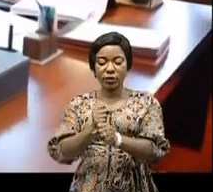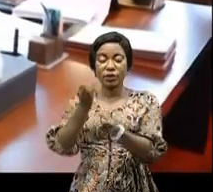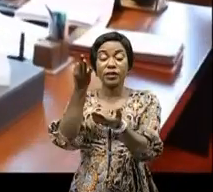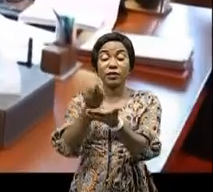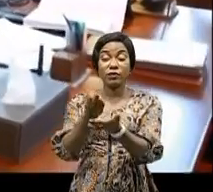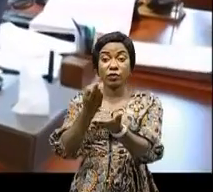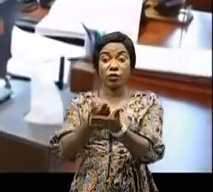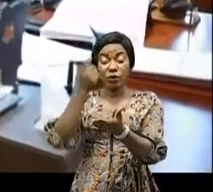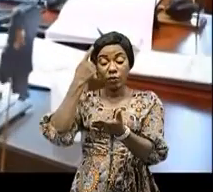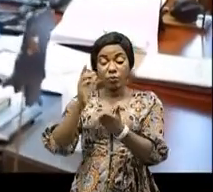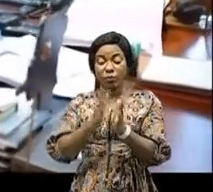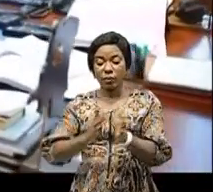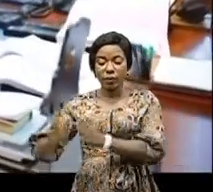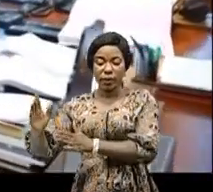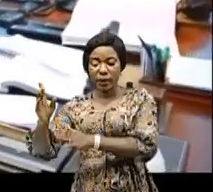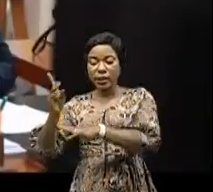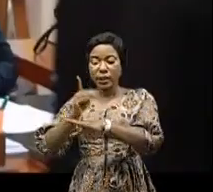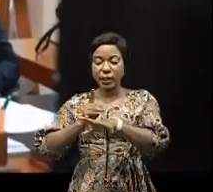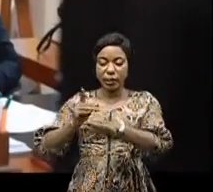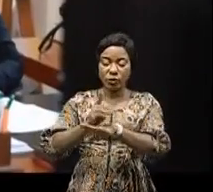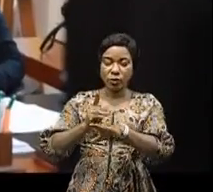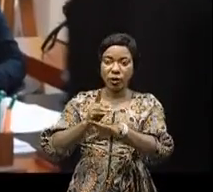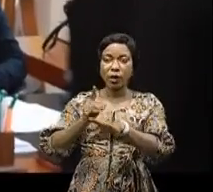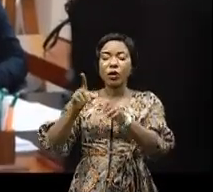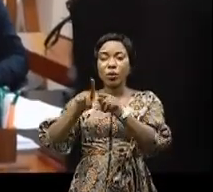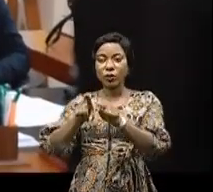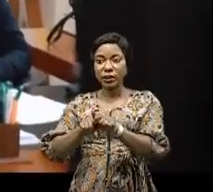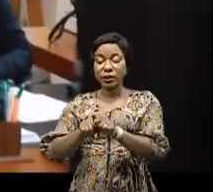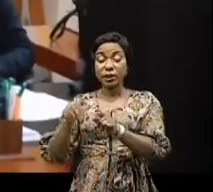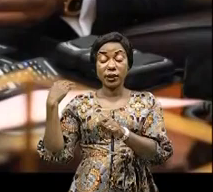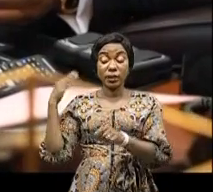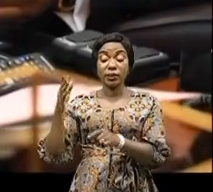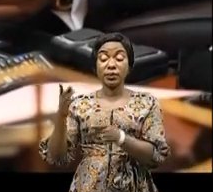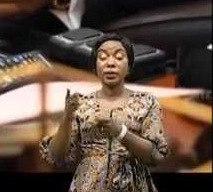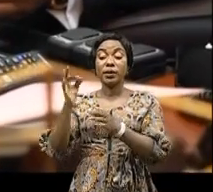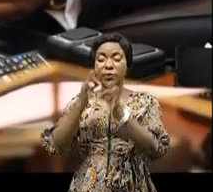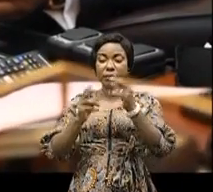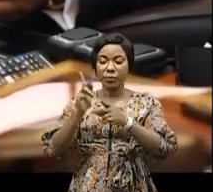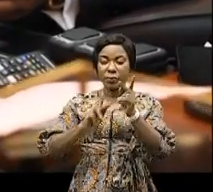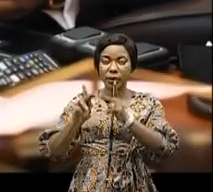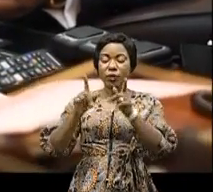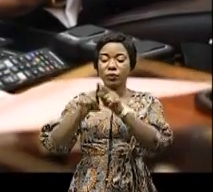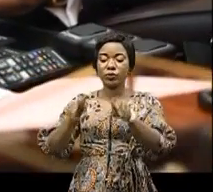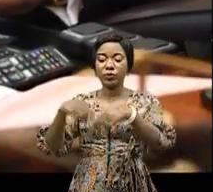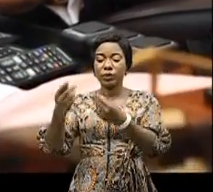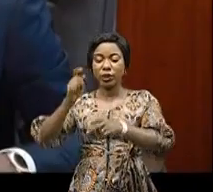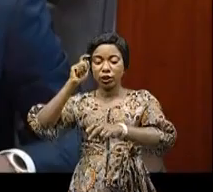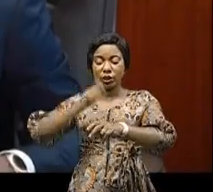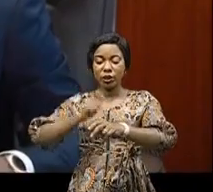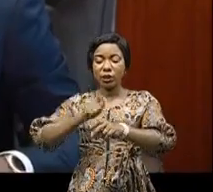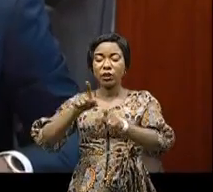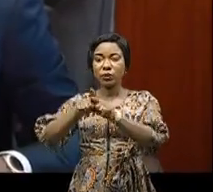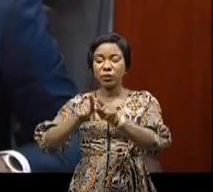d'aménagement du territoire, FONAT, en sigle. Cet établissement public, doté d'une personnalité juridique et